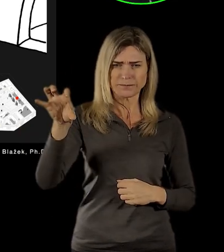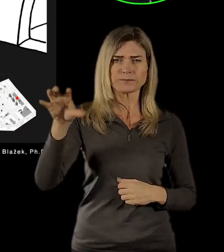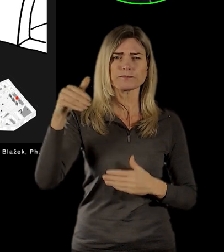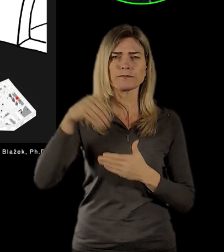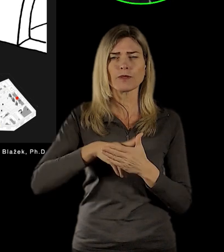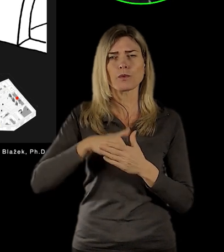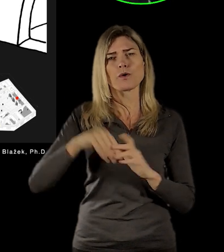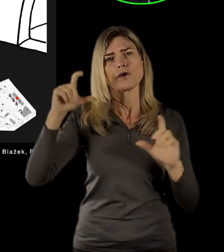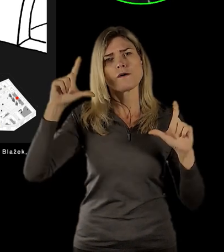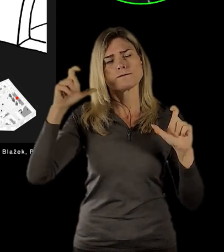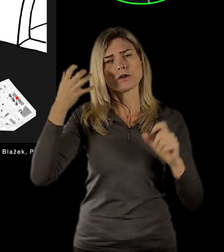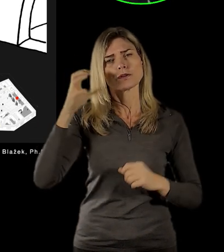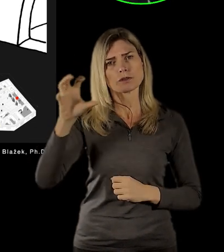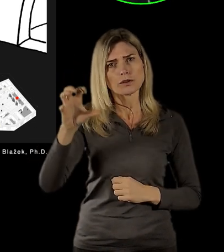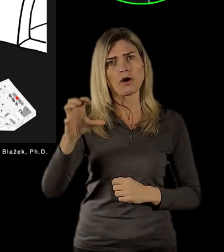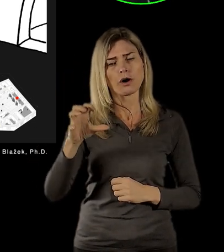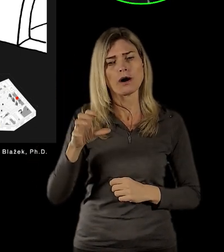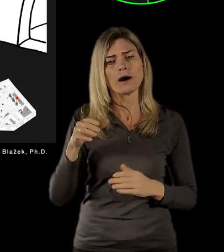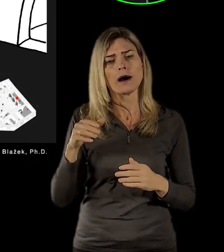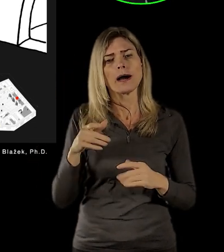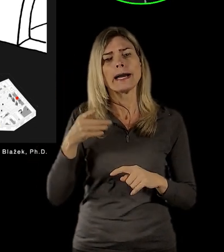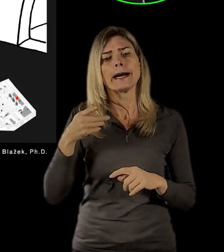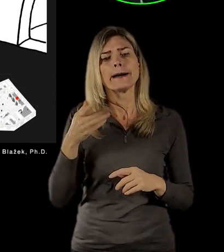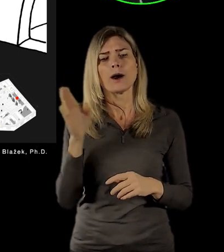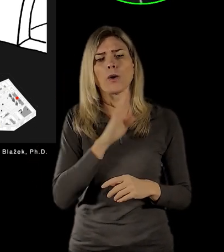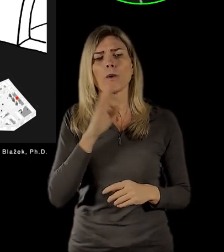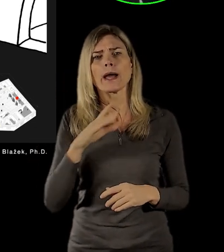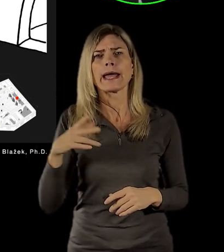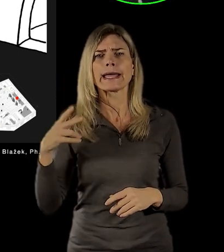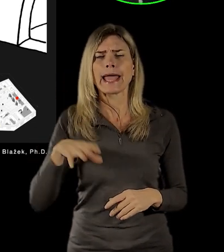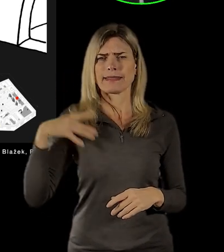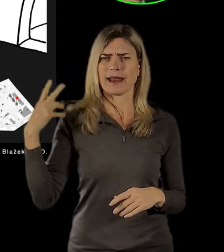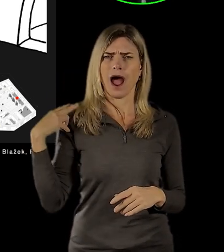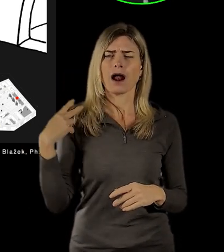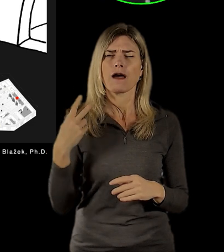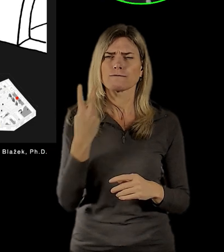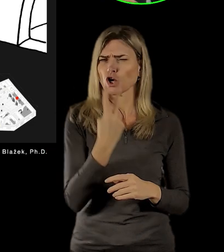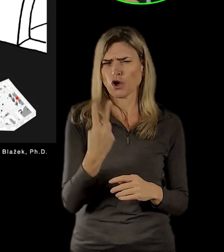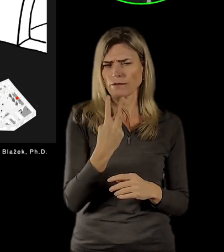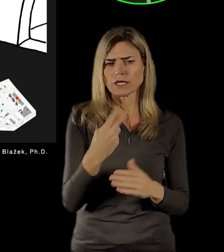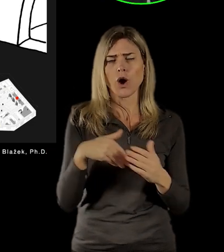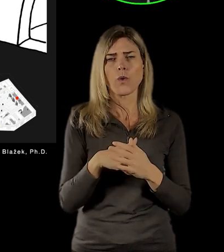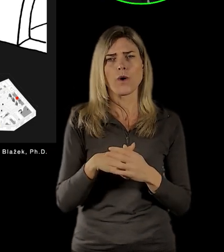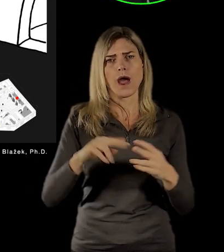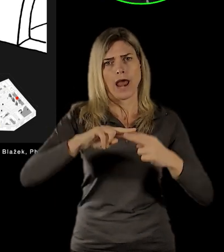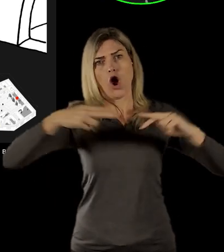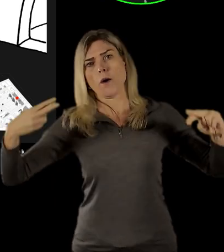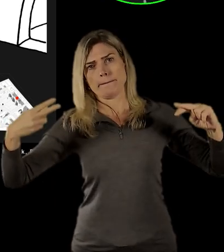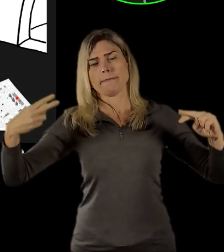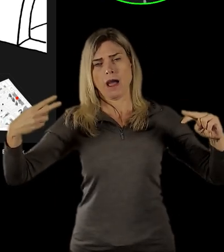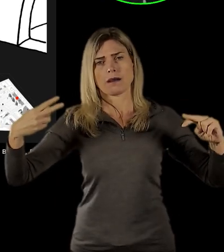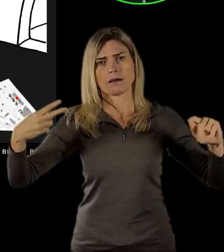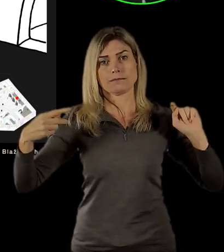fotka, kde už chybí generál Vojcehovský, Sergej Vojcehovský, jako takový určitý protipol, jeden z